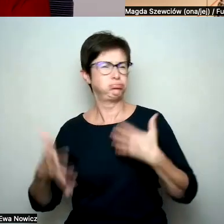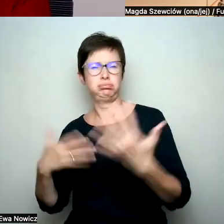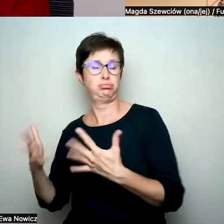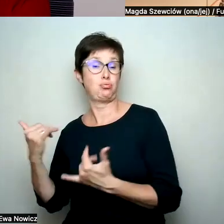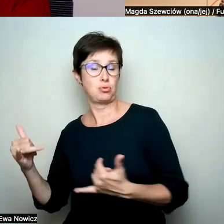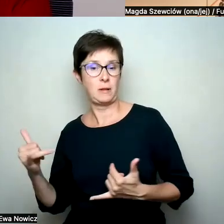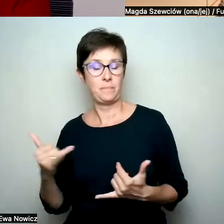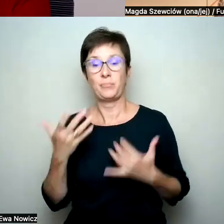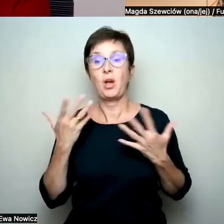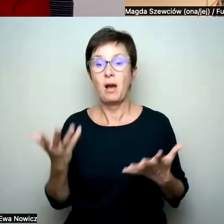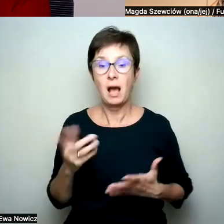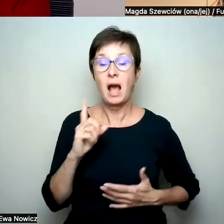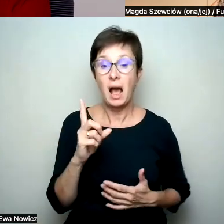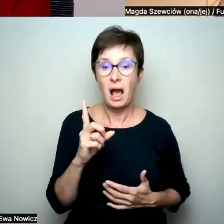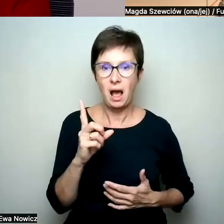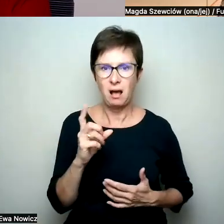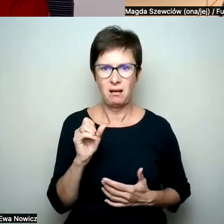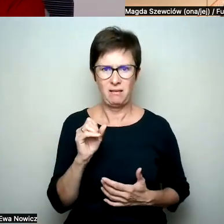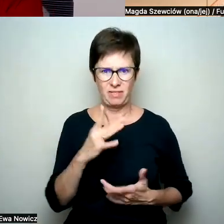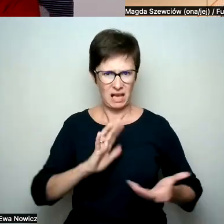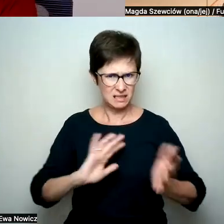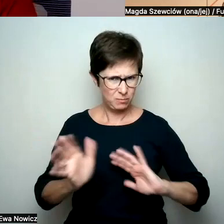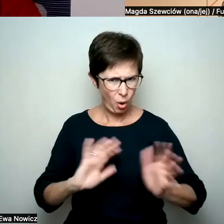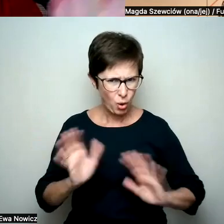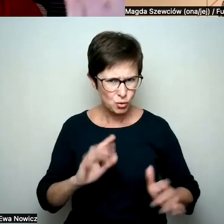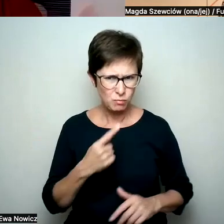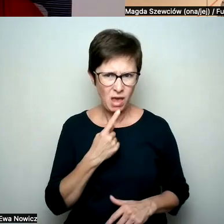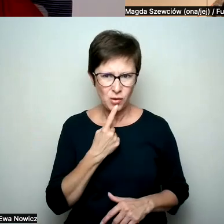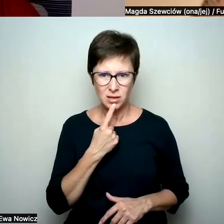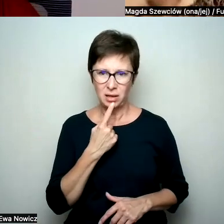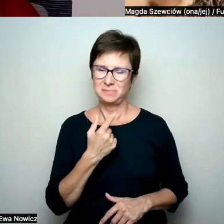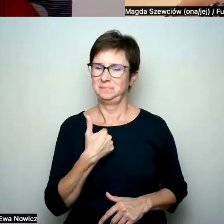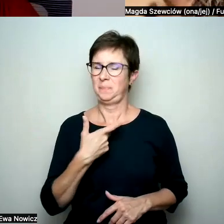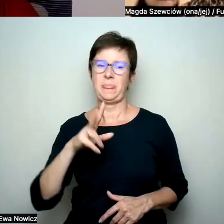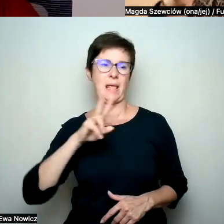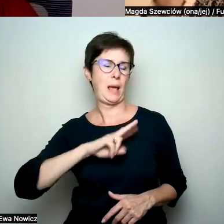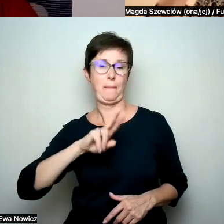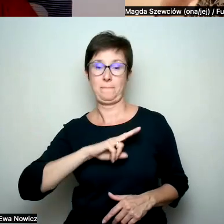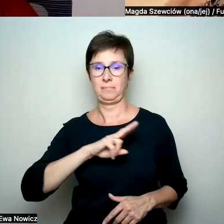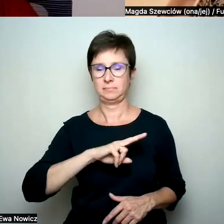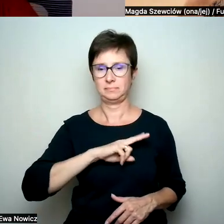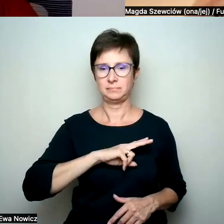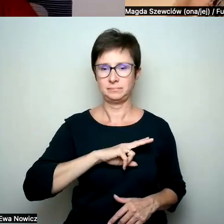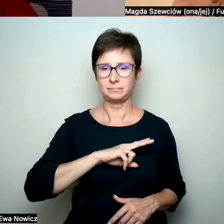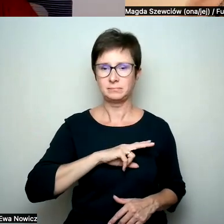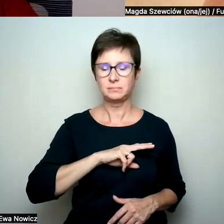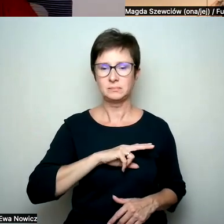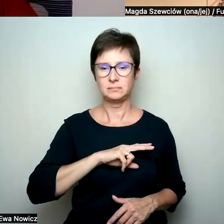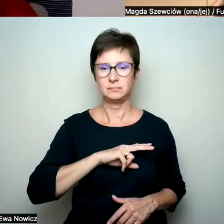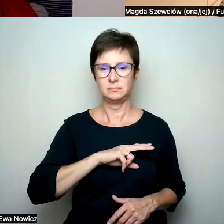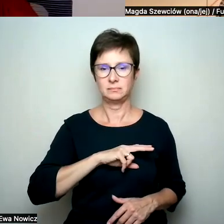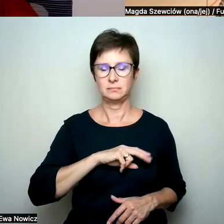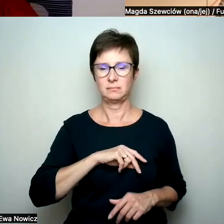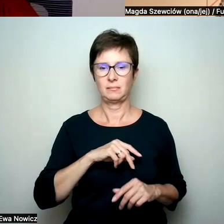że no ale takim językiem to nie będziemy rozmawiać. Czyli to jest cały czas takie poczucie wyższości tego, kto tutaj